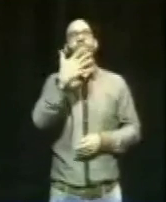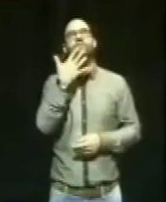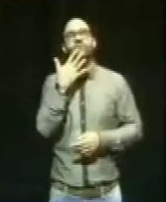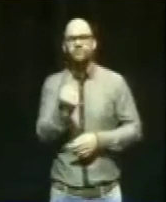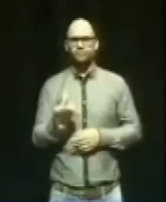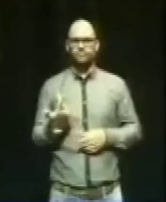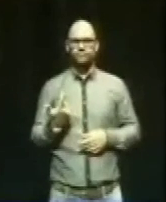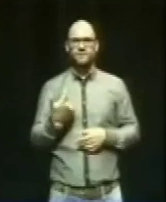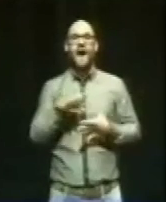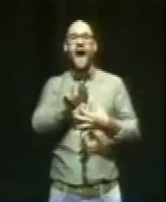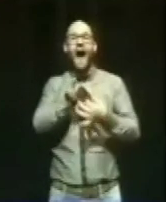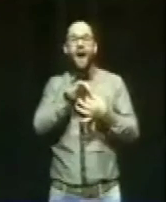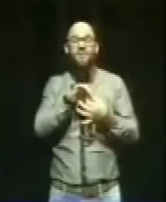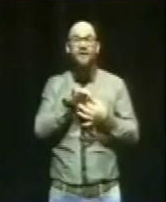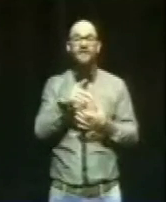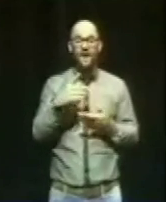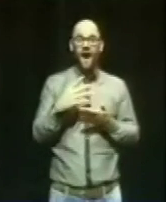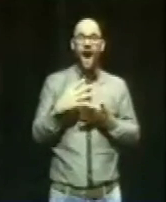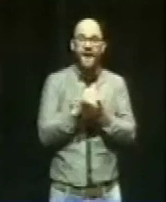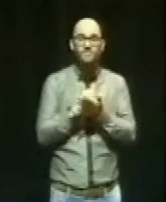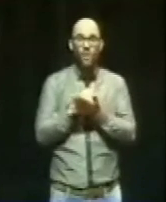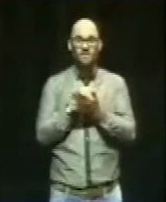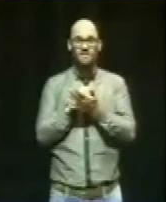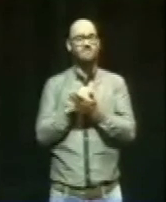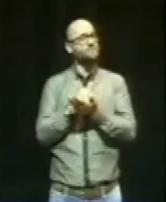Einkommen und Bildung in Deutschland geben.